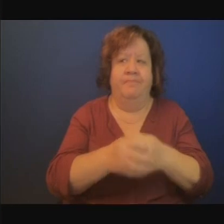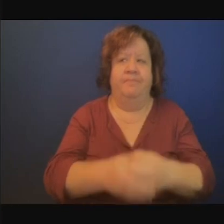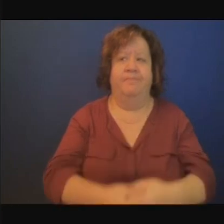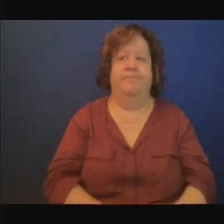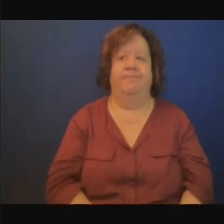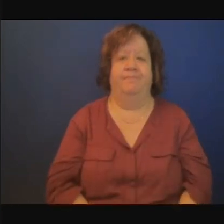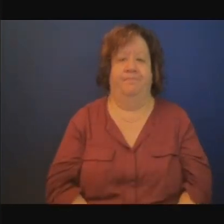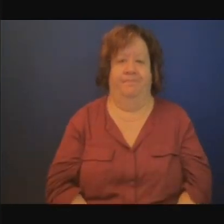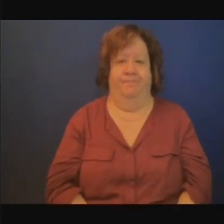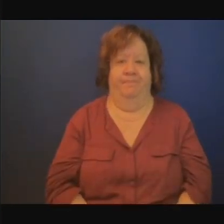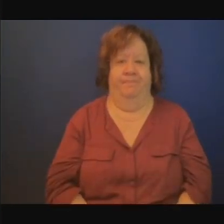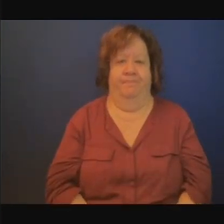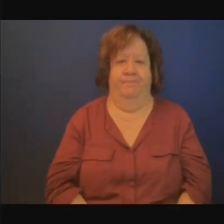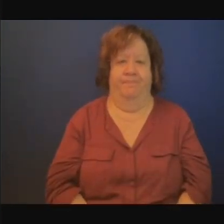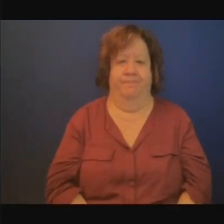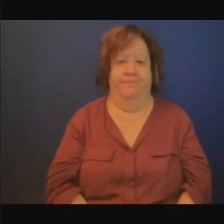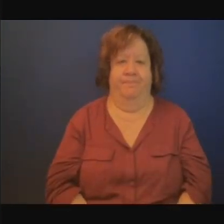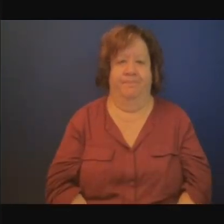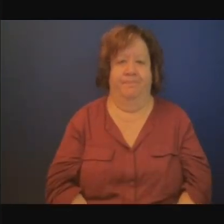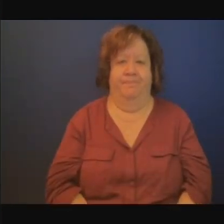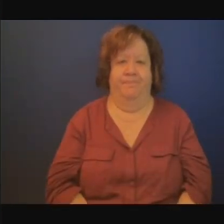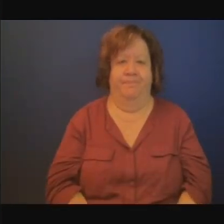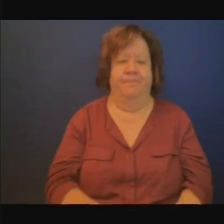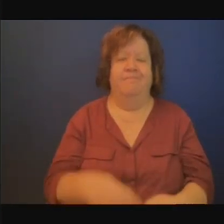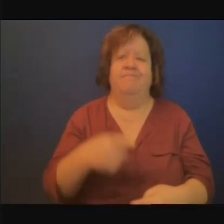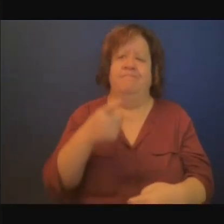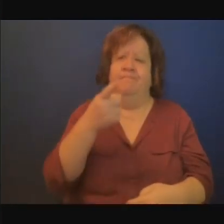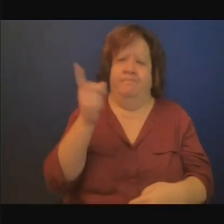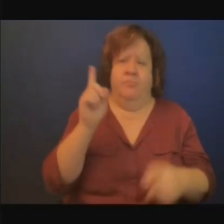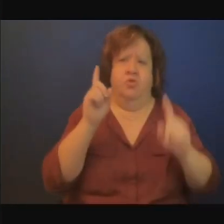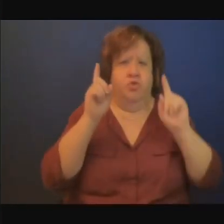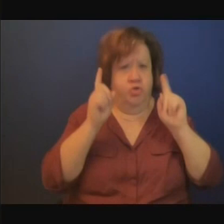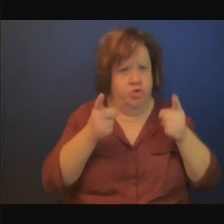2, 3, 6, 7 et 13.